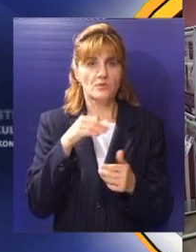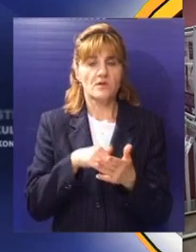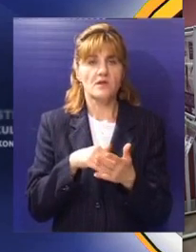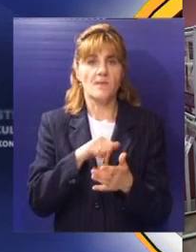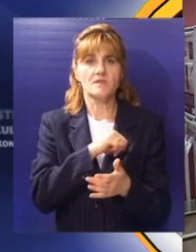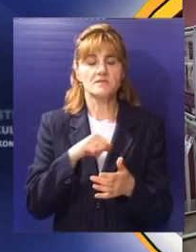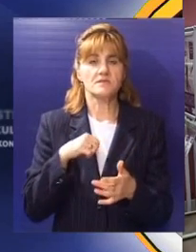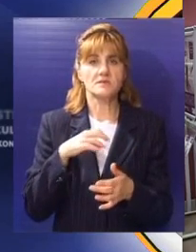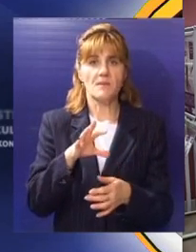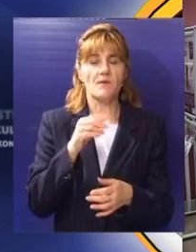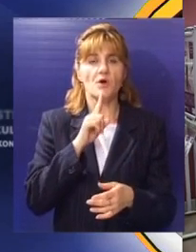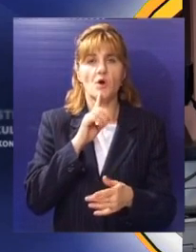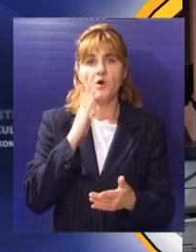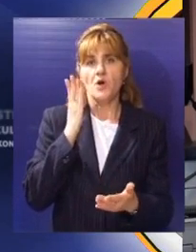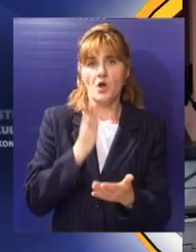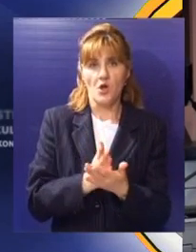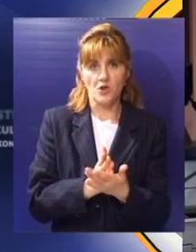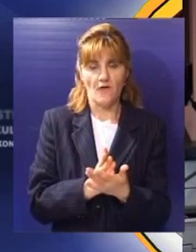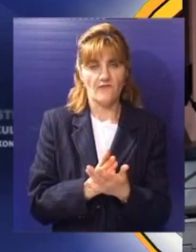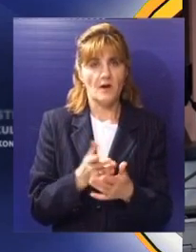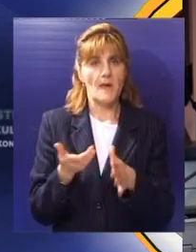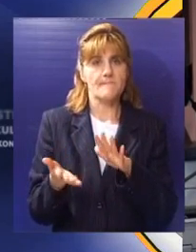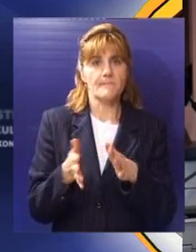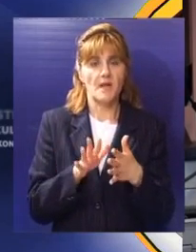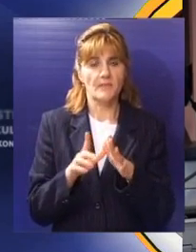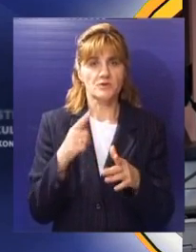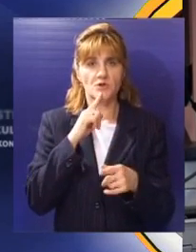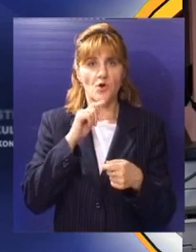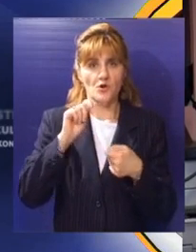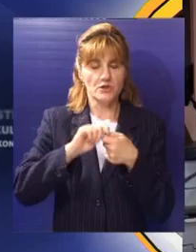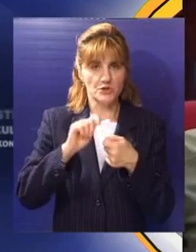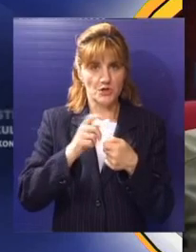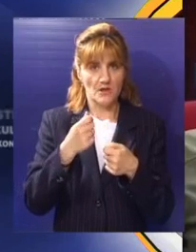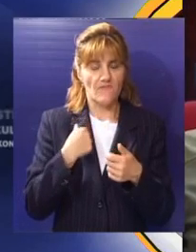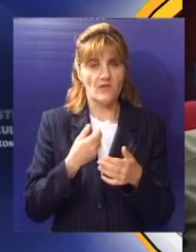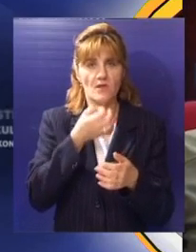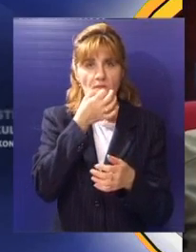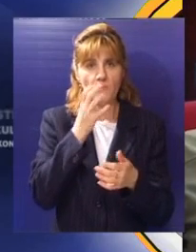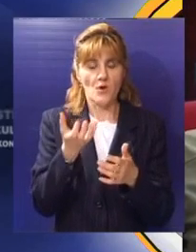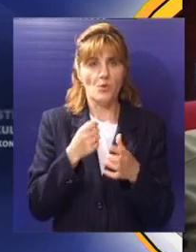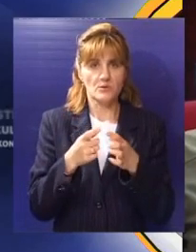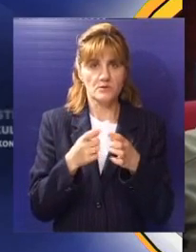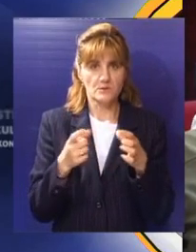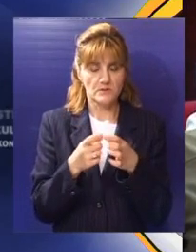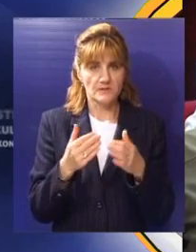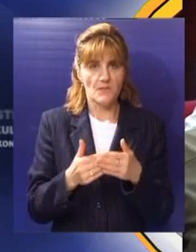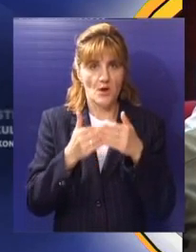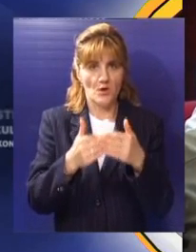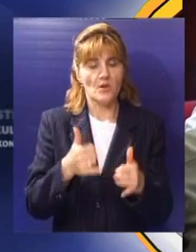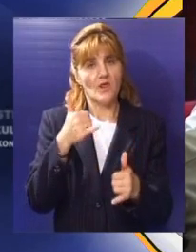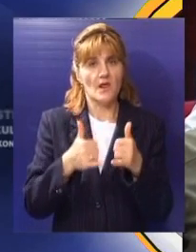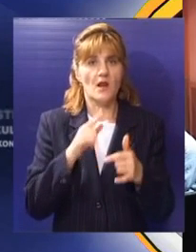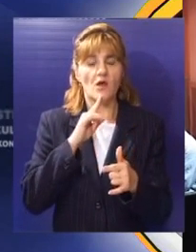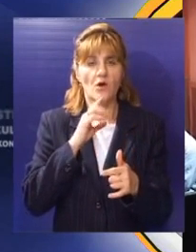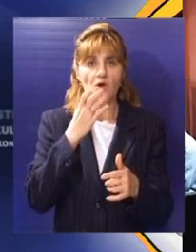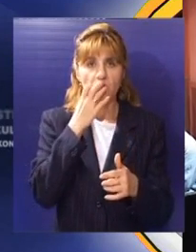ostaje da sami zaberu instrument plaćanja koji im više odgovara. Predpostavlja se da će štediše radije odabrati čekove, a oni kojima